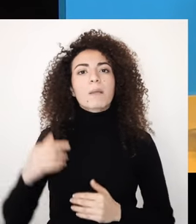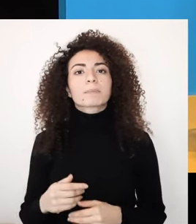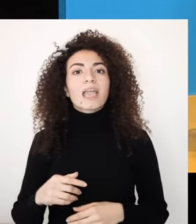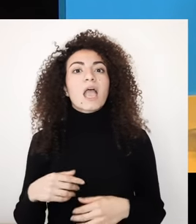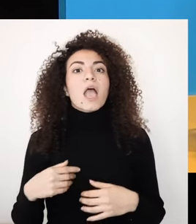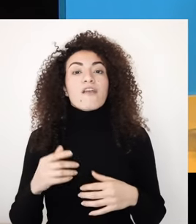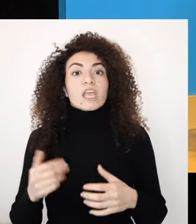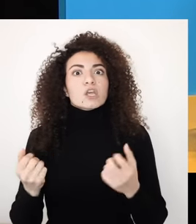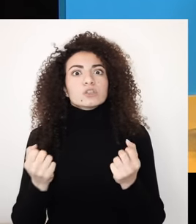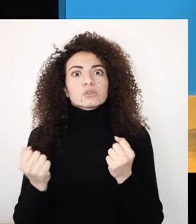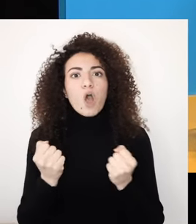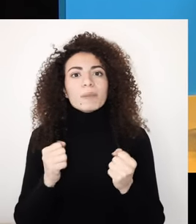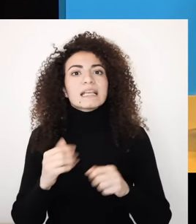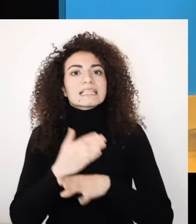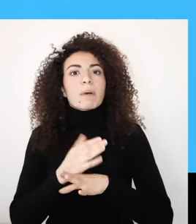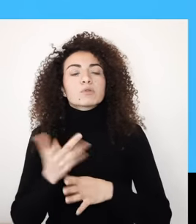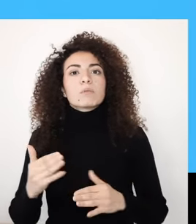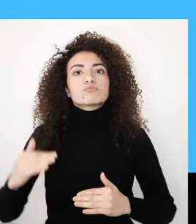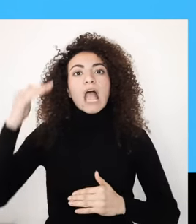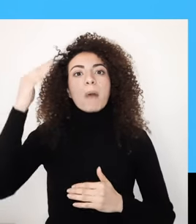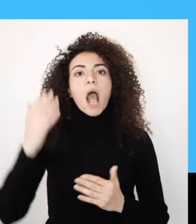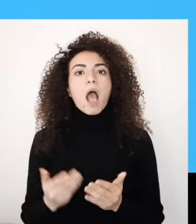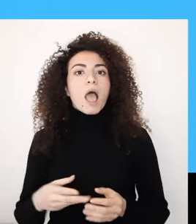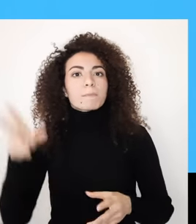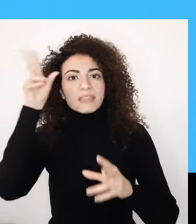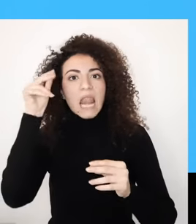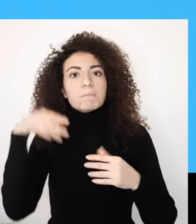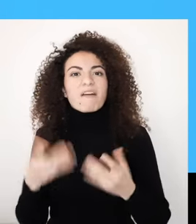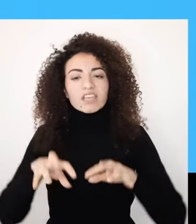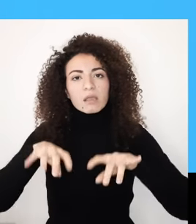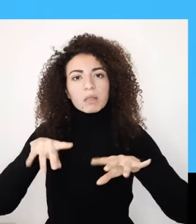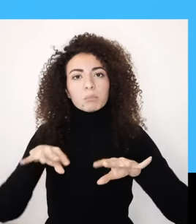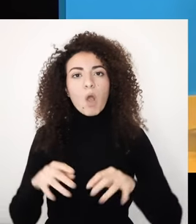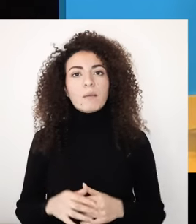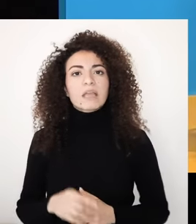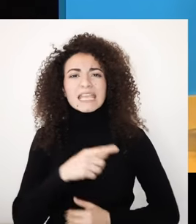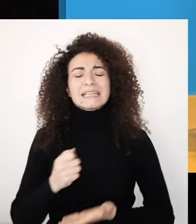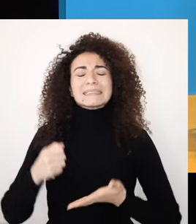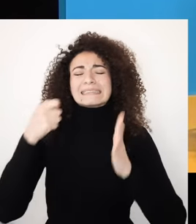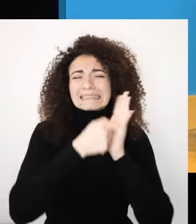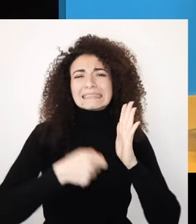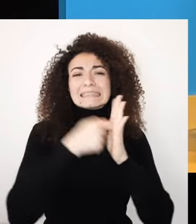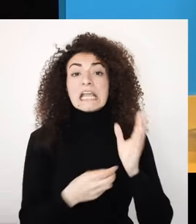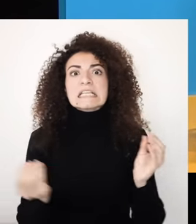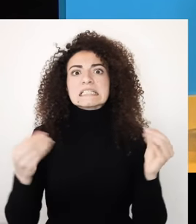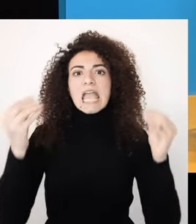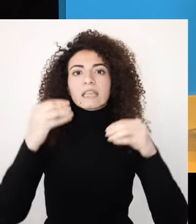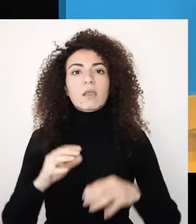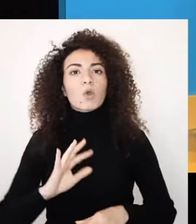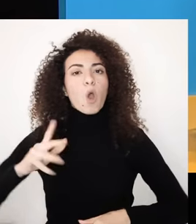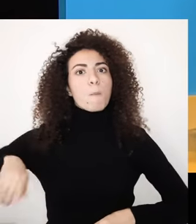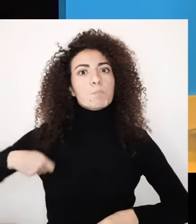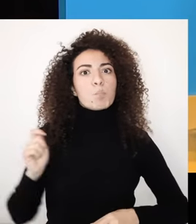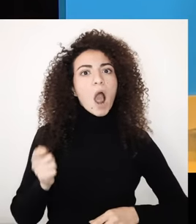مضاعف لتابع مواد الدراسية لأنها ما كانت مكيفة لشخص مكفوف صرت لاحظ أنه دايماً الأساذة